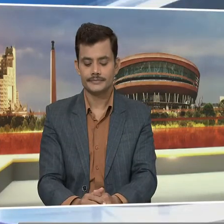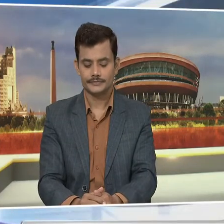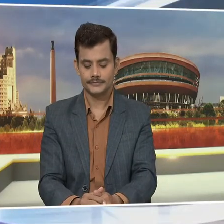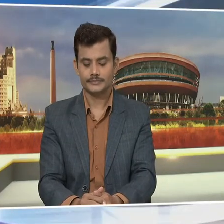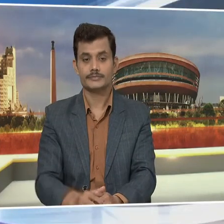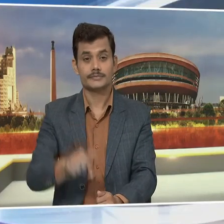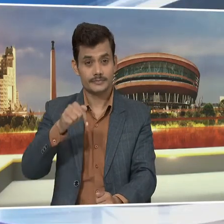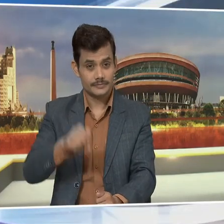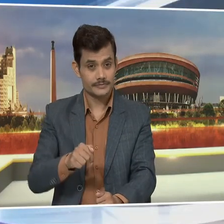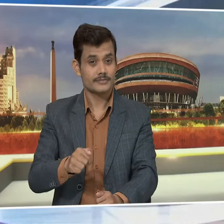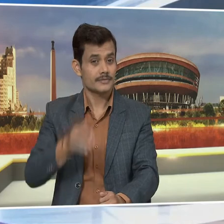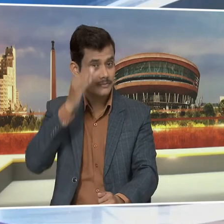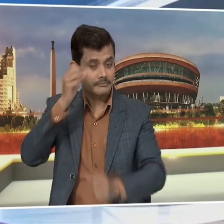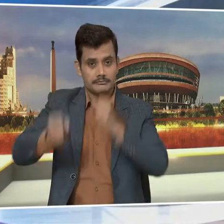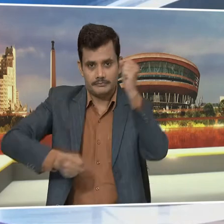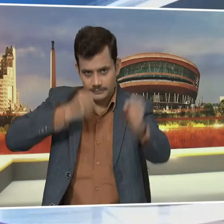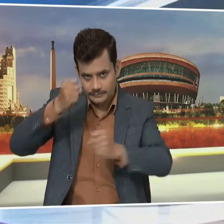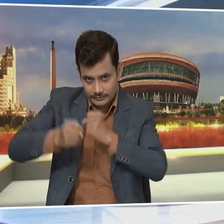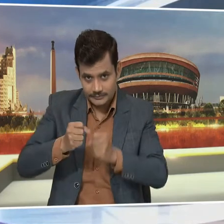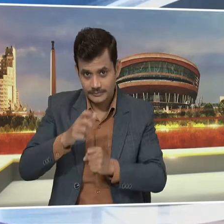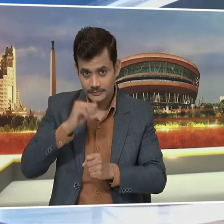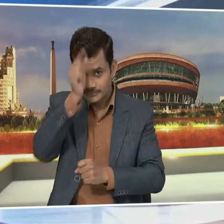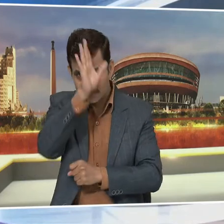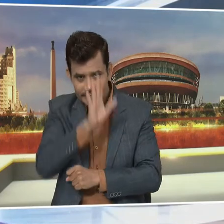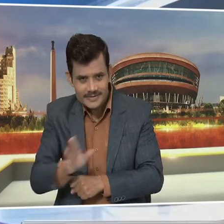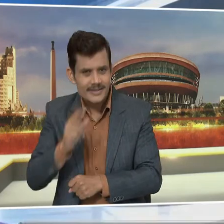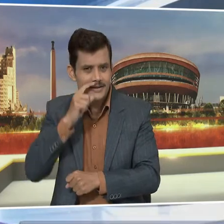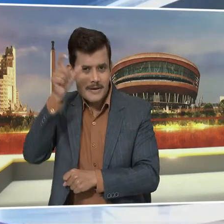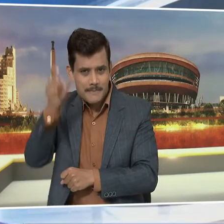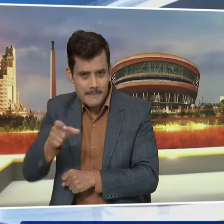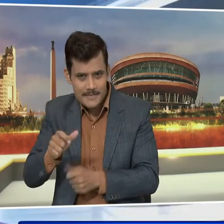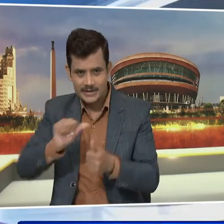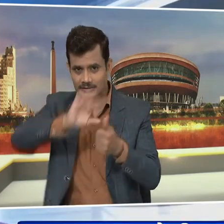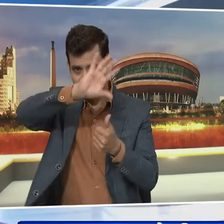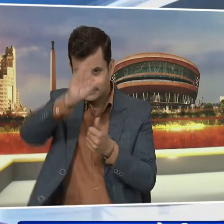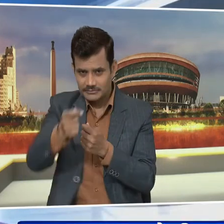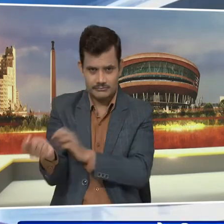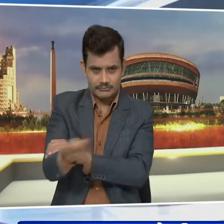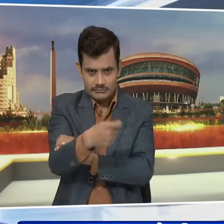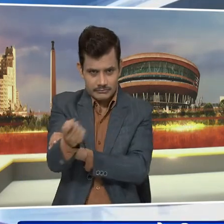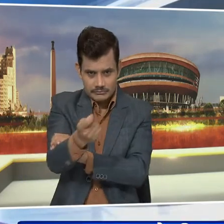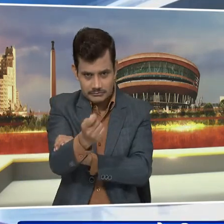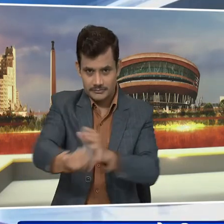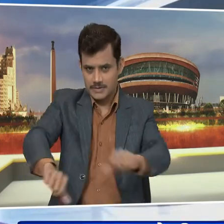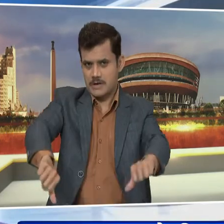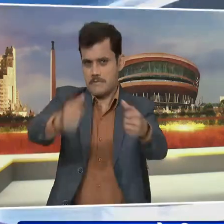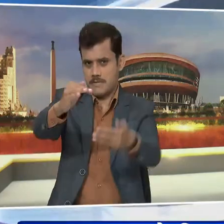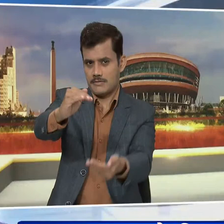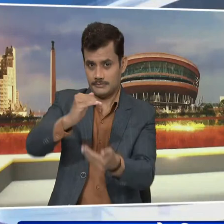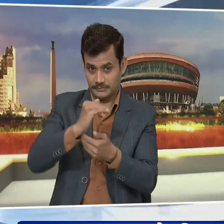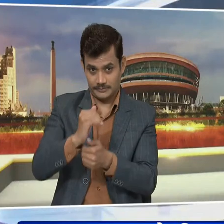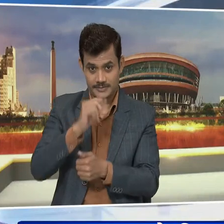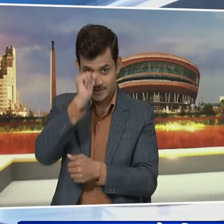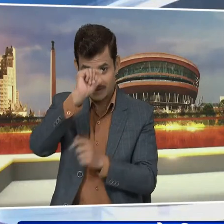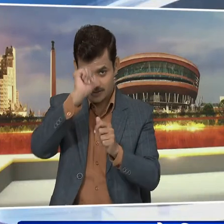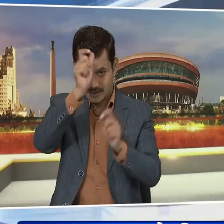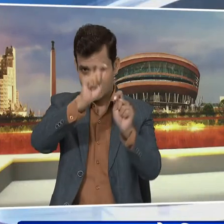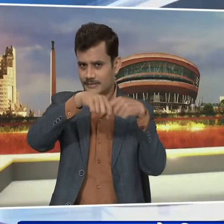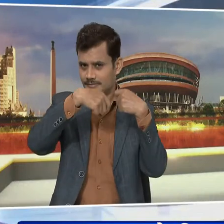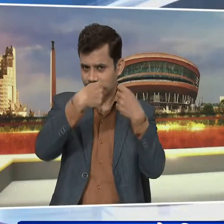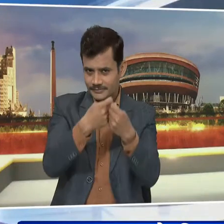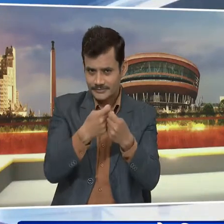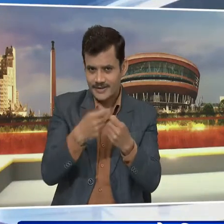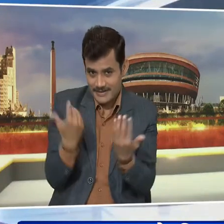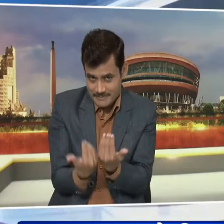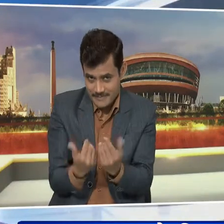और अब खेल की खबरें भारत ने महिला एशिन चांपिन्स टॉफिक का खिताब जीत लिया है भारत ने मौजूदा चैंपिन